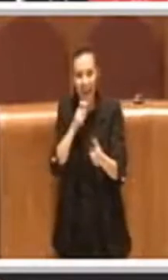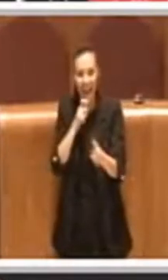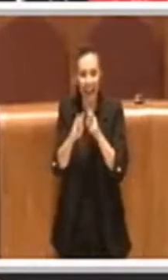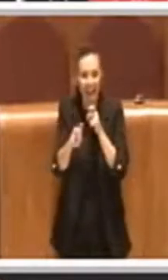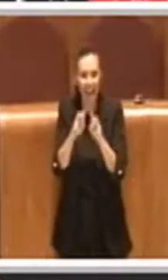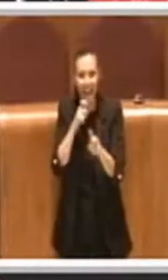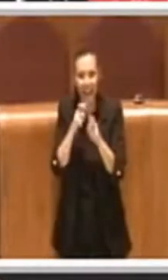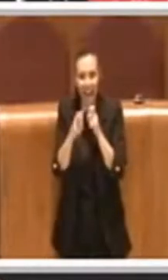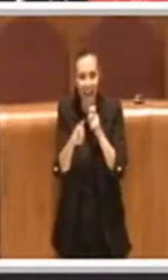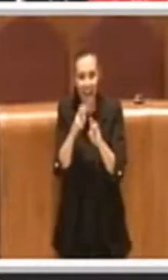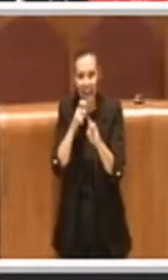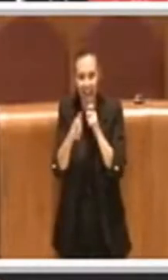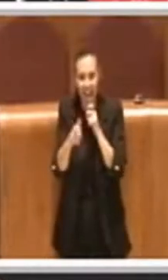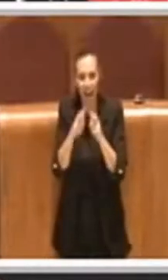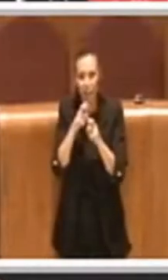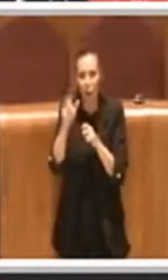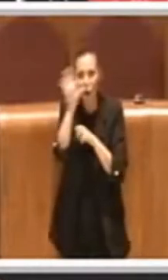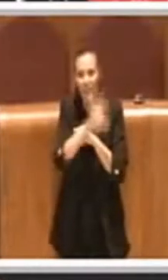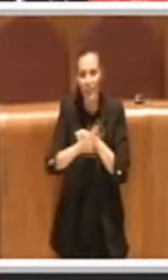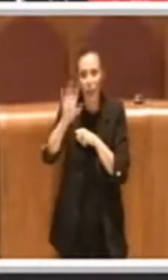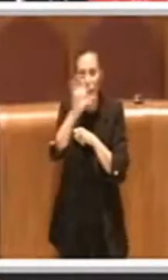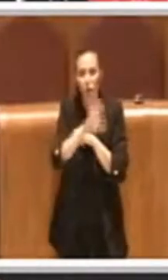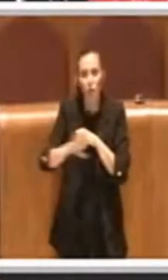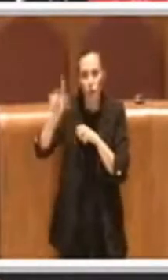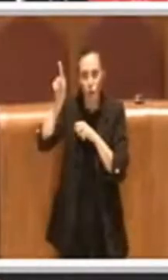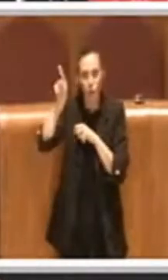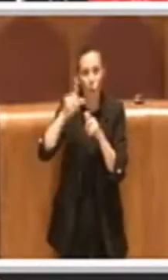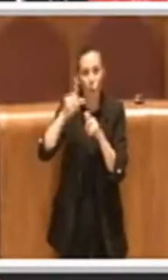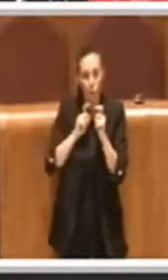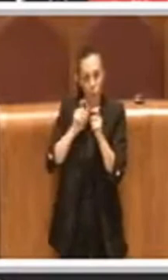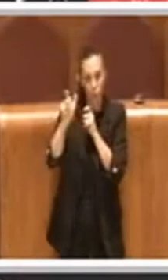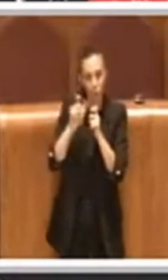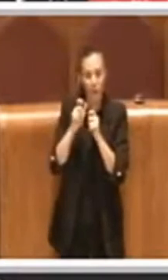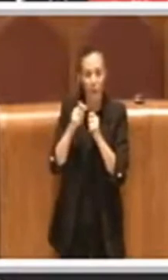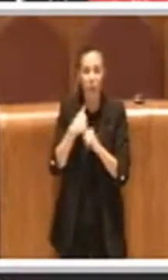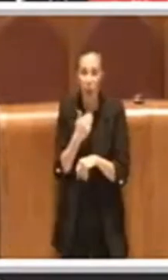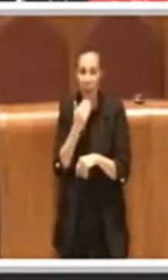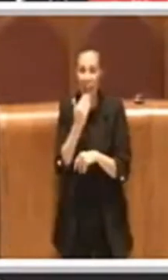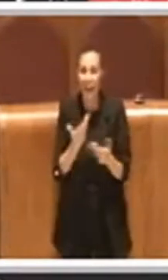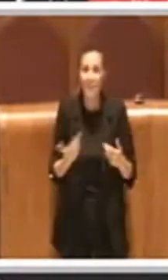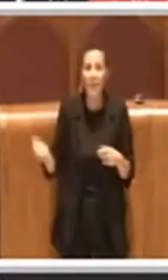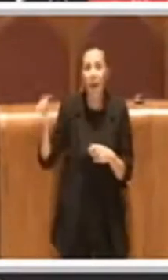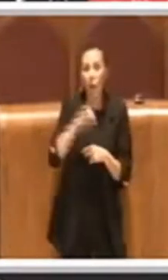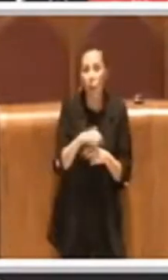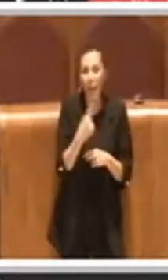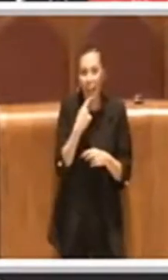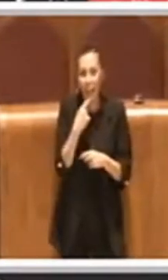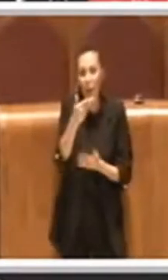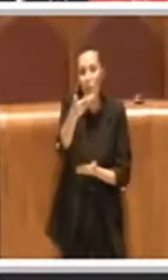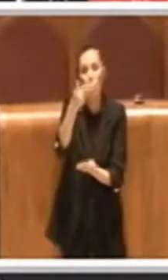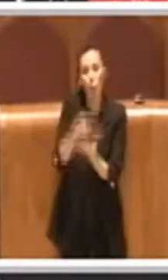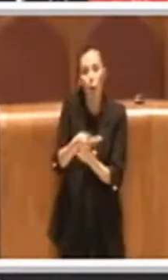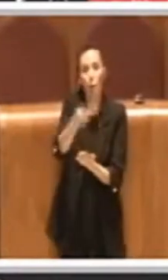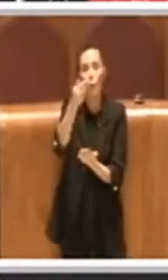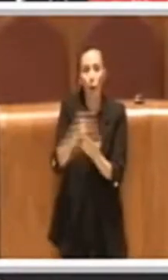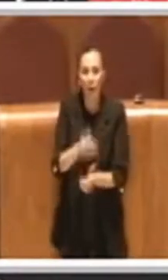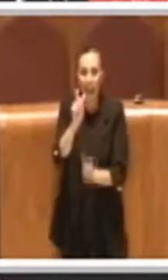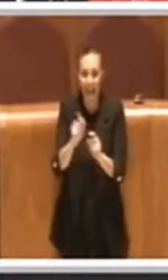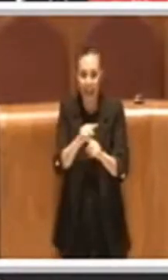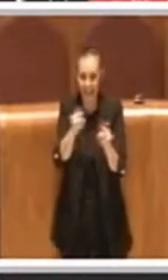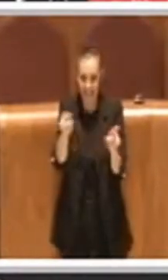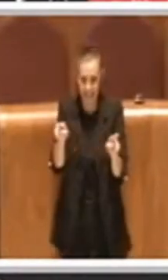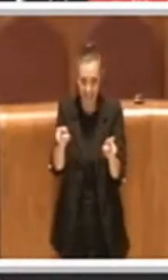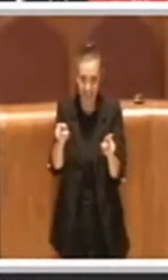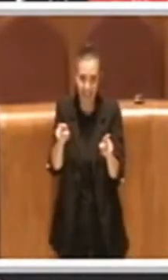con la Regione. Allora, io ringrazio ancora i proponenti. Il